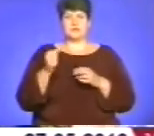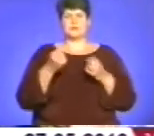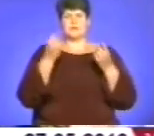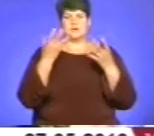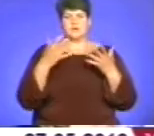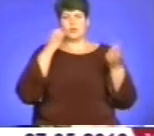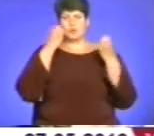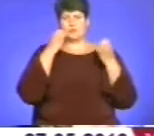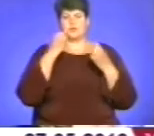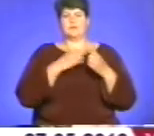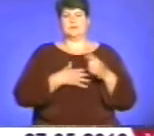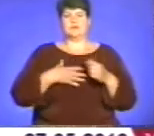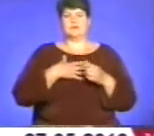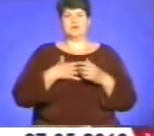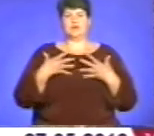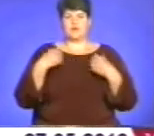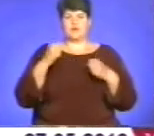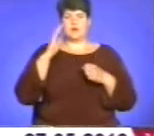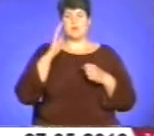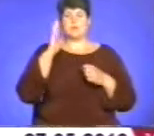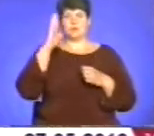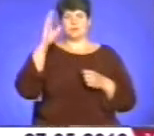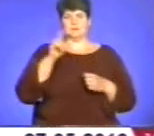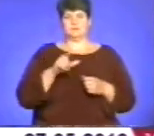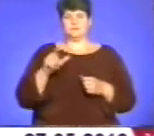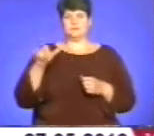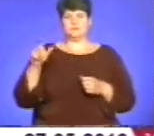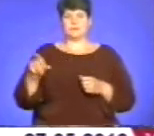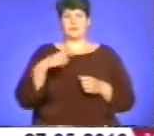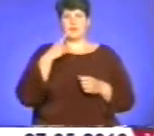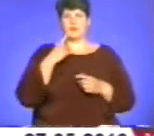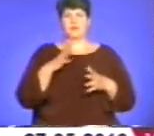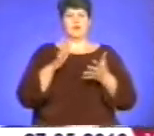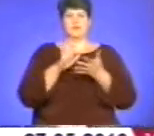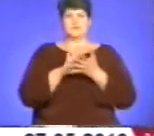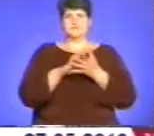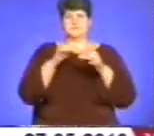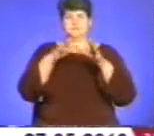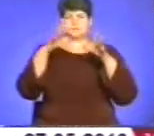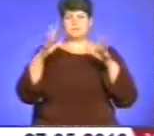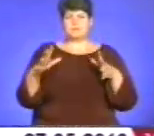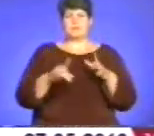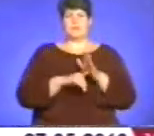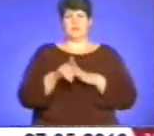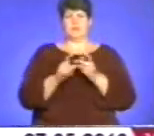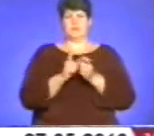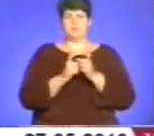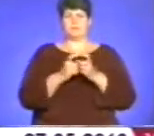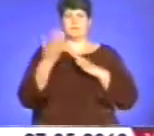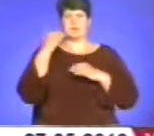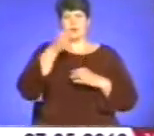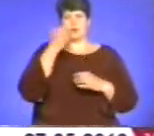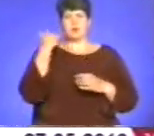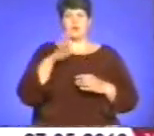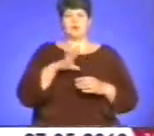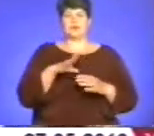хвилюється за здоров'я майбутніх поколінь. Боротьбу зі стихійним сміттєзвалищем у центрі села розпочав кілька років тому, будучи депутатом